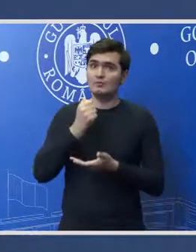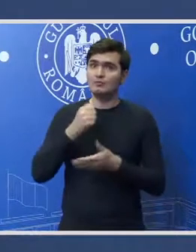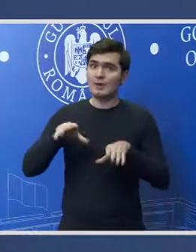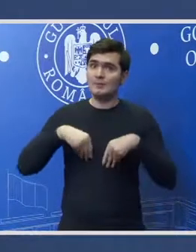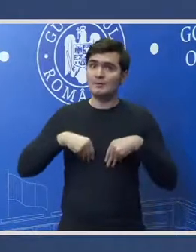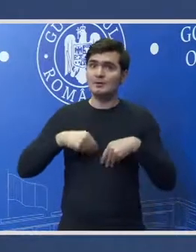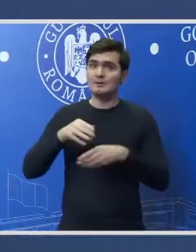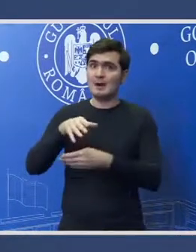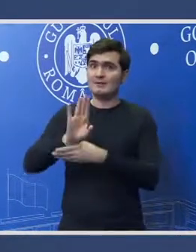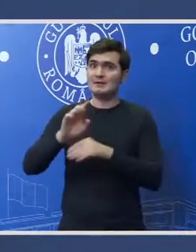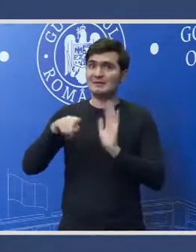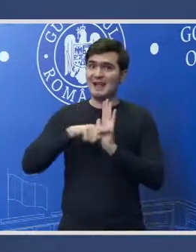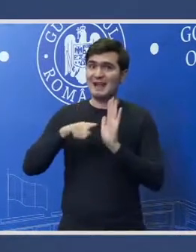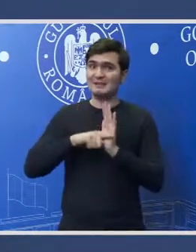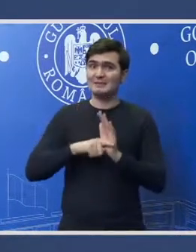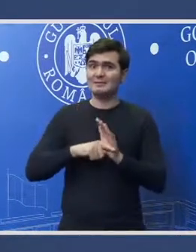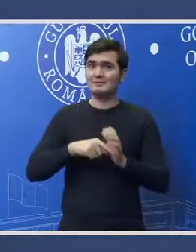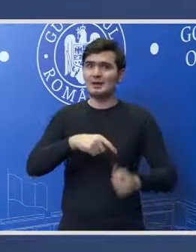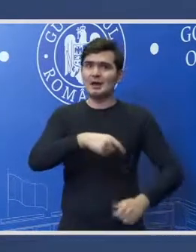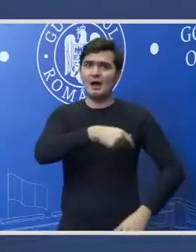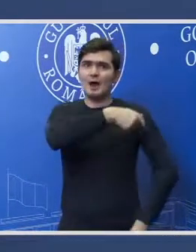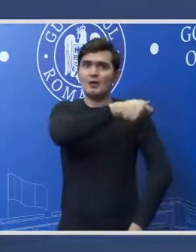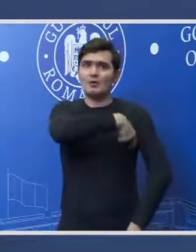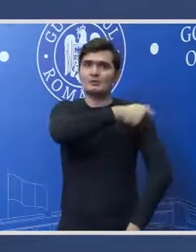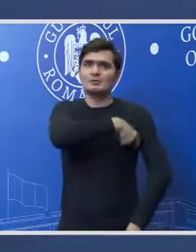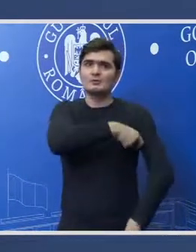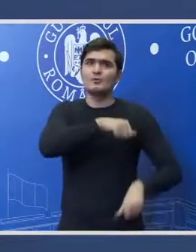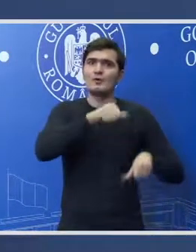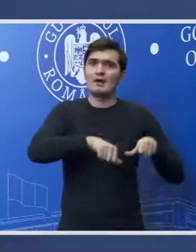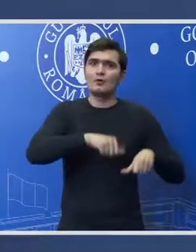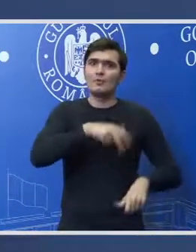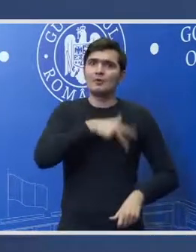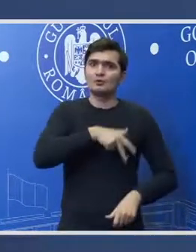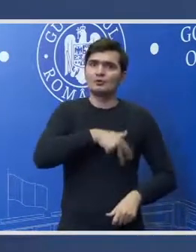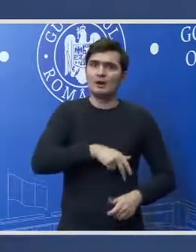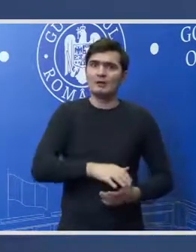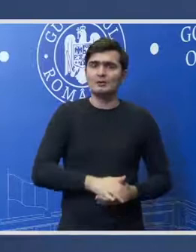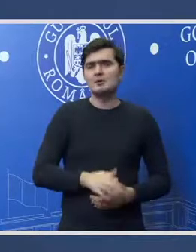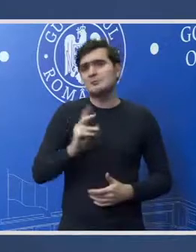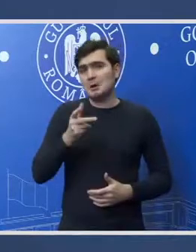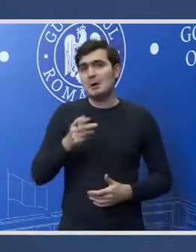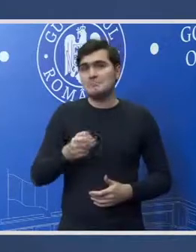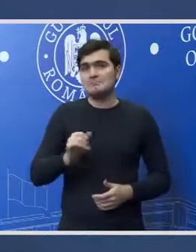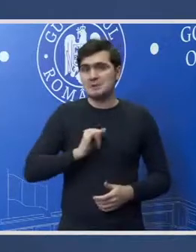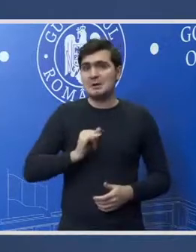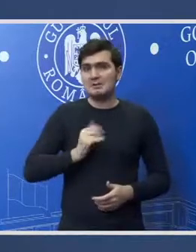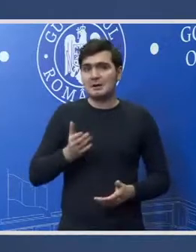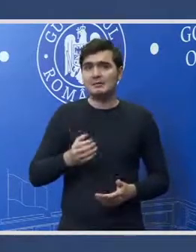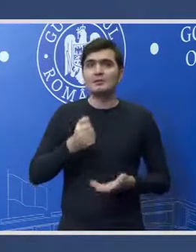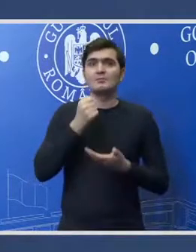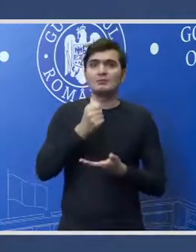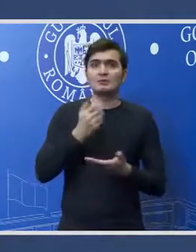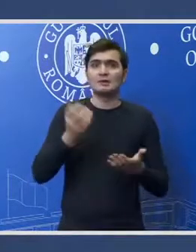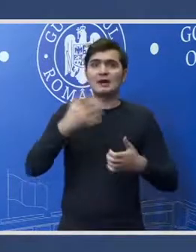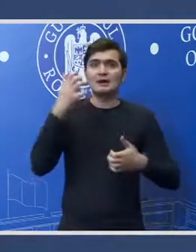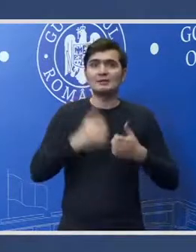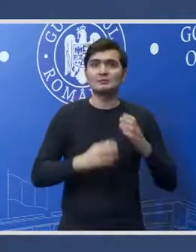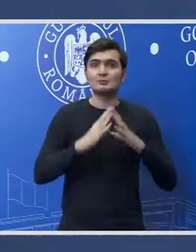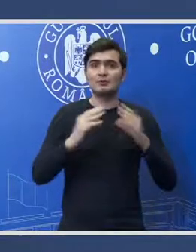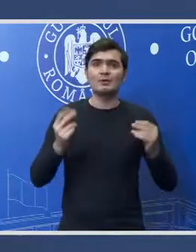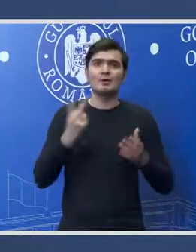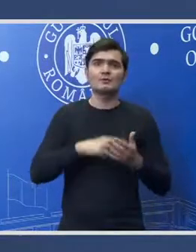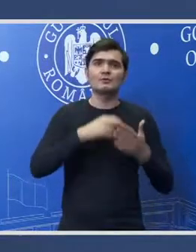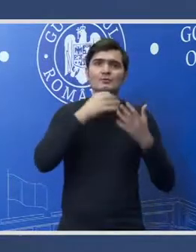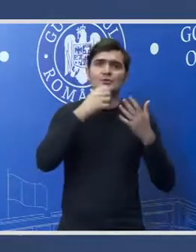negativ din partea Consiliului Economic și Social. Da, interesant, nu? Bugetele care au distrus România între 2017